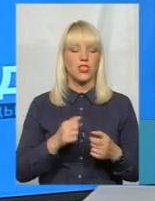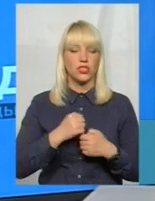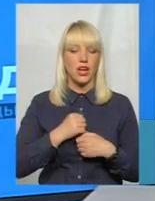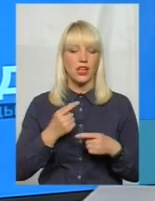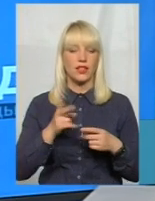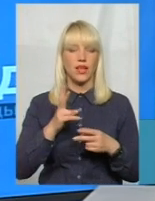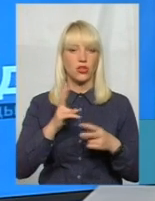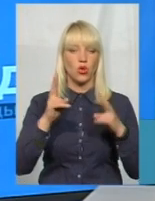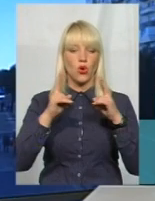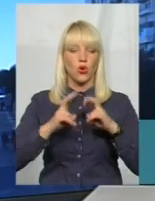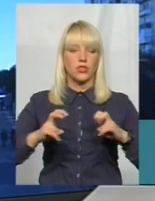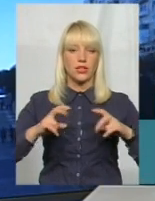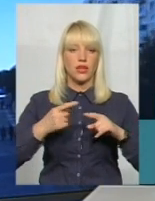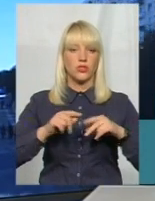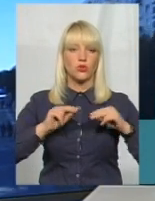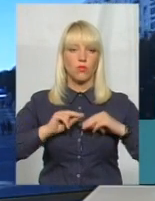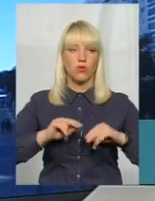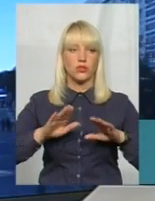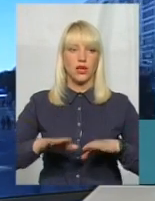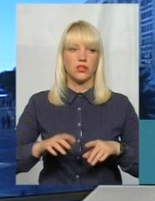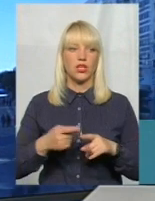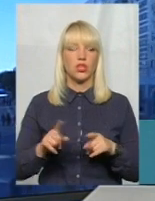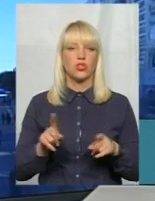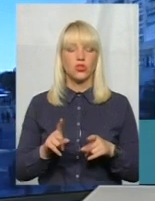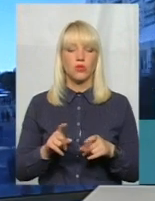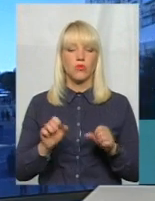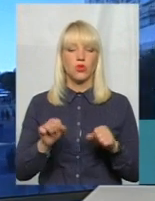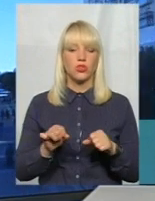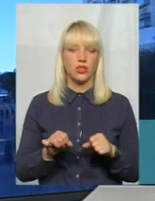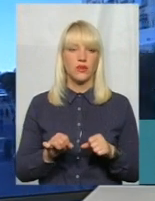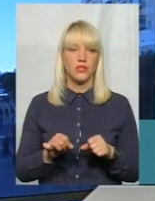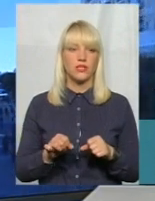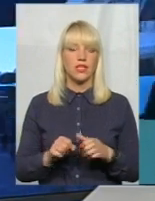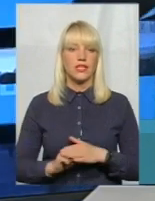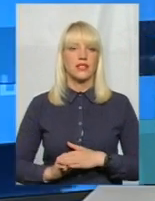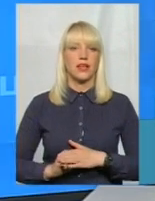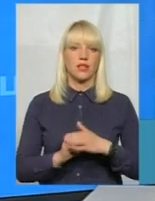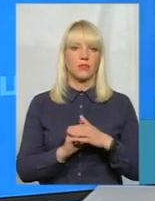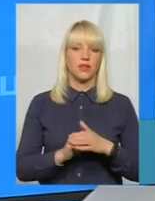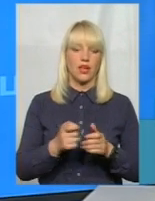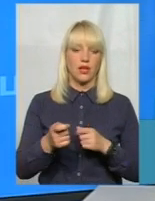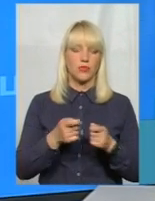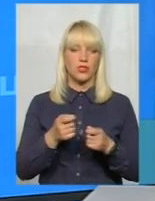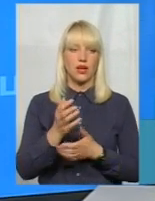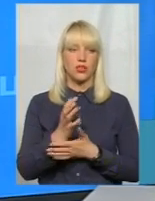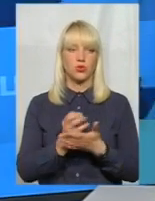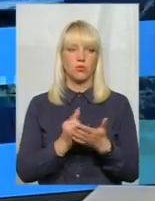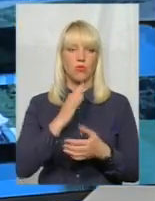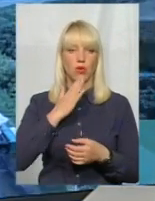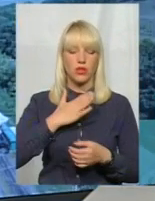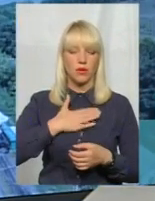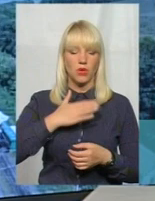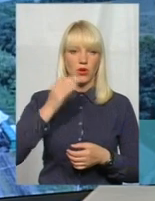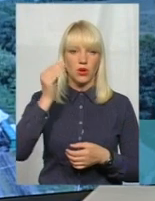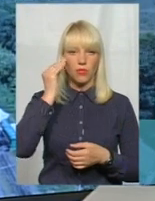як можливість заручитися адміністративним ресурсом, все ж чимсь. Хоч, на моє глибоке переконання, вже і вибори